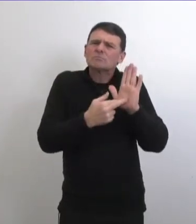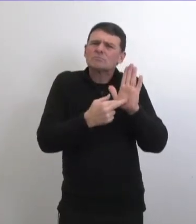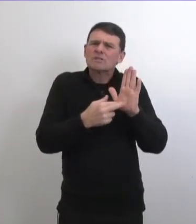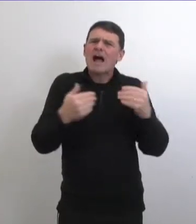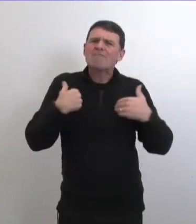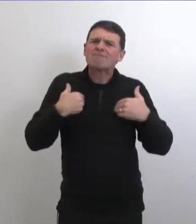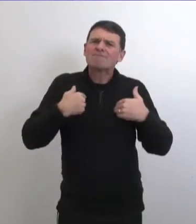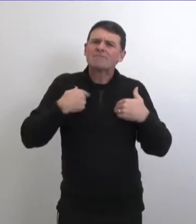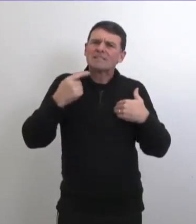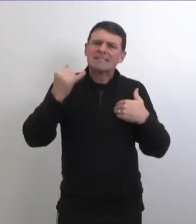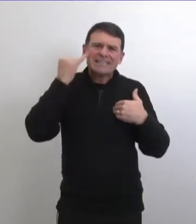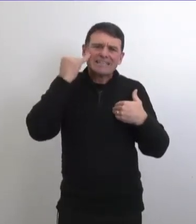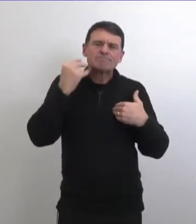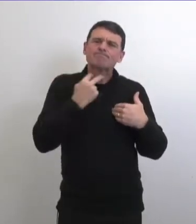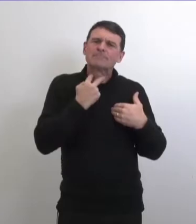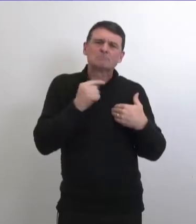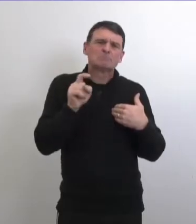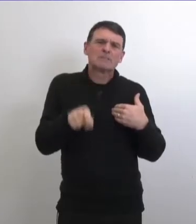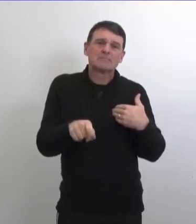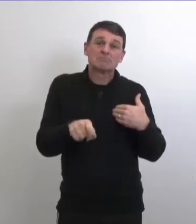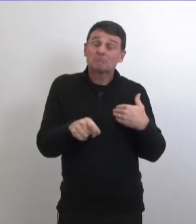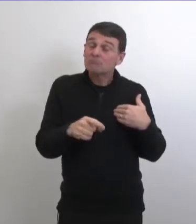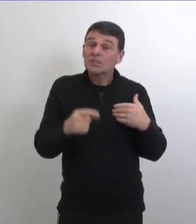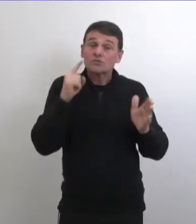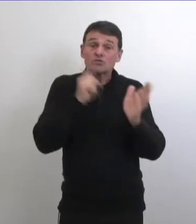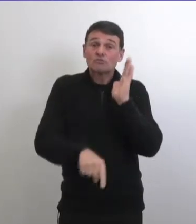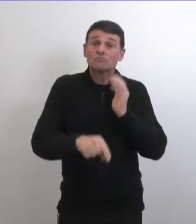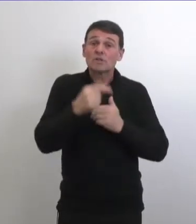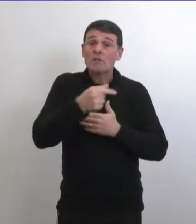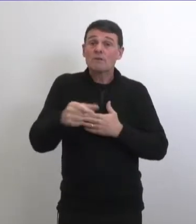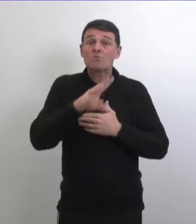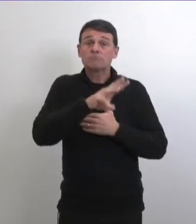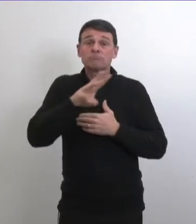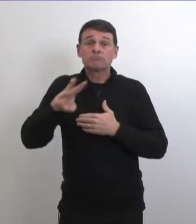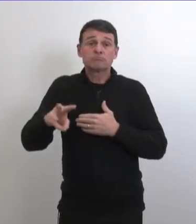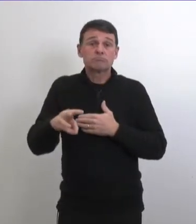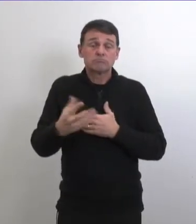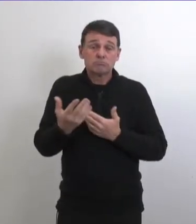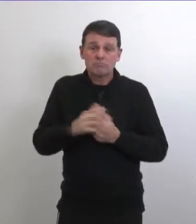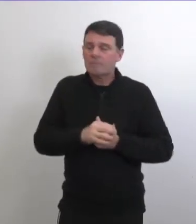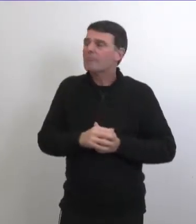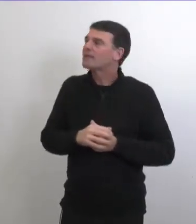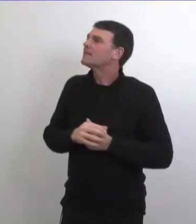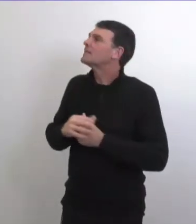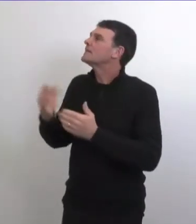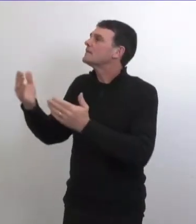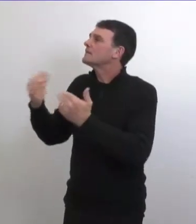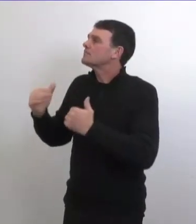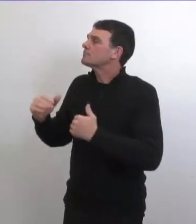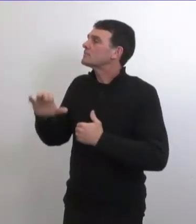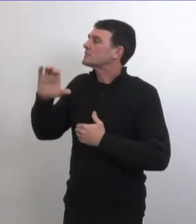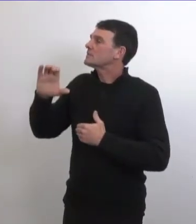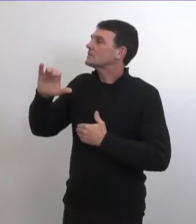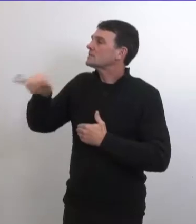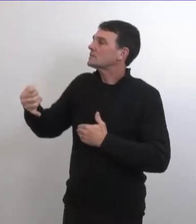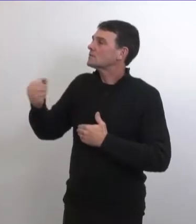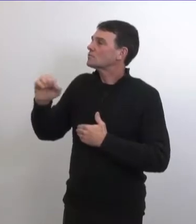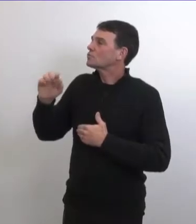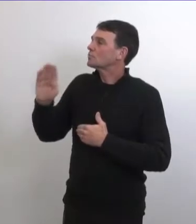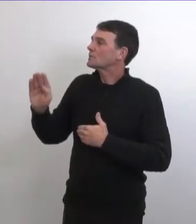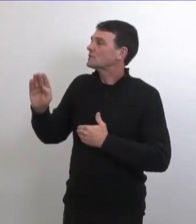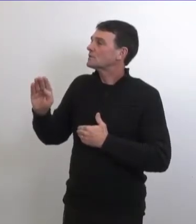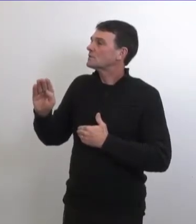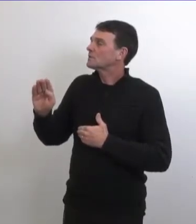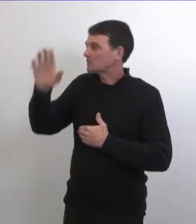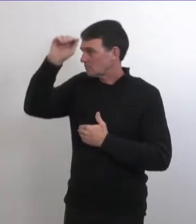des masques dans la véhicule donc il ya des lignes directrices qui sont affichées en ligne sur notre site web de